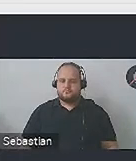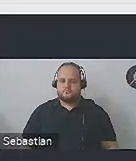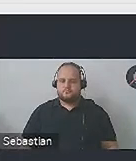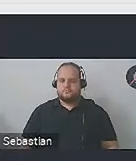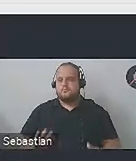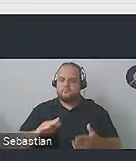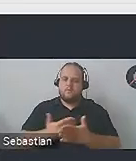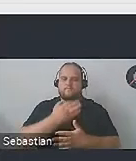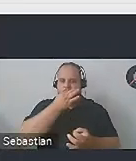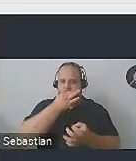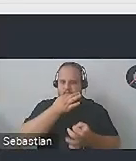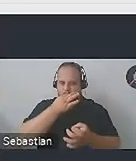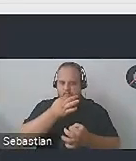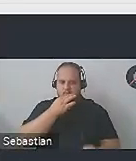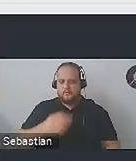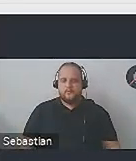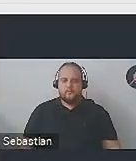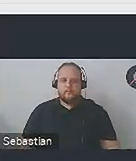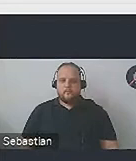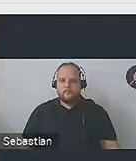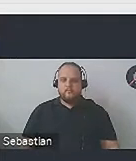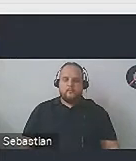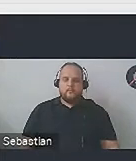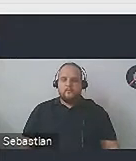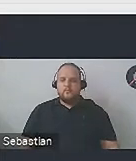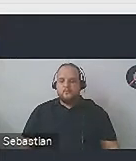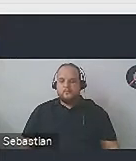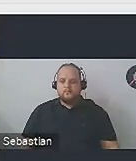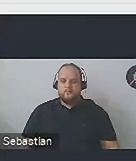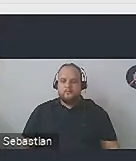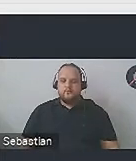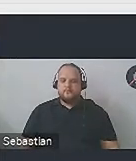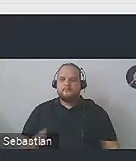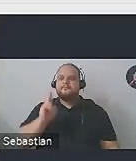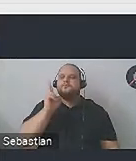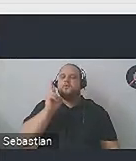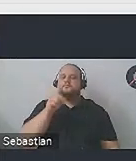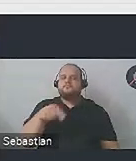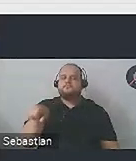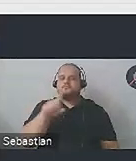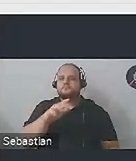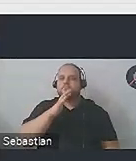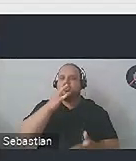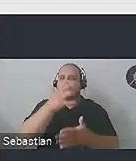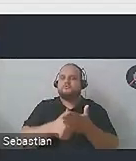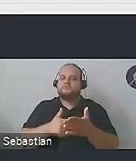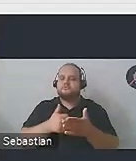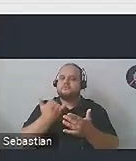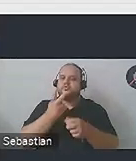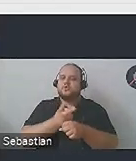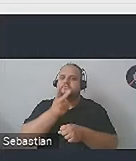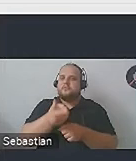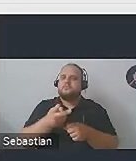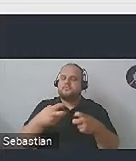najnowsze pytanie. Bo ja bym chciała się dowiedzieć, kto według Państwa właściwie korzysta z tej całej dostępności.